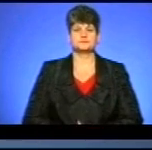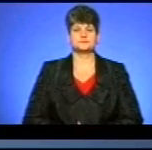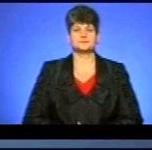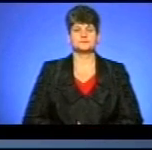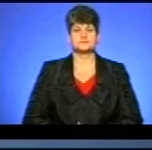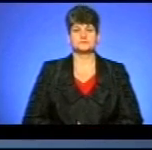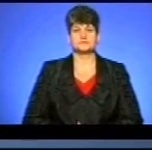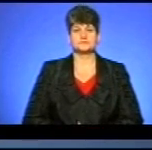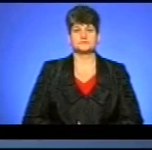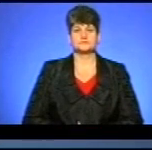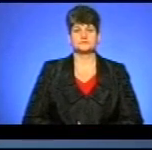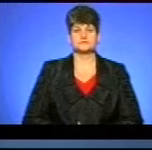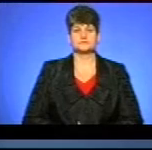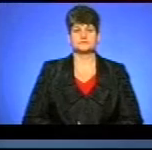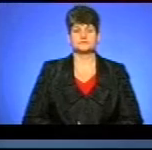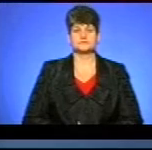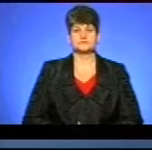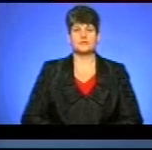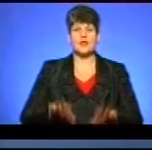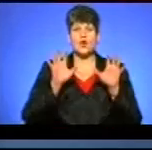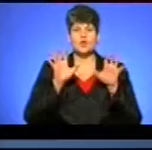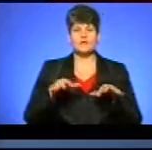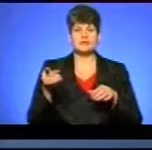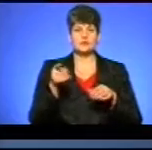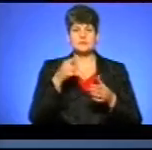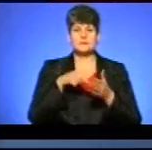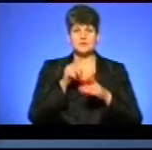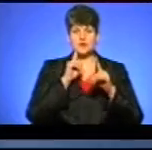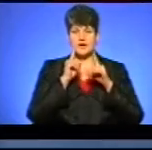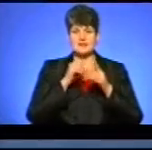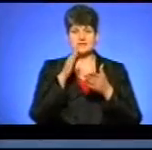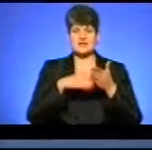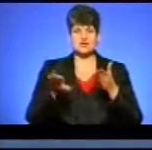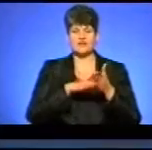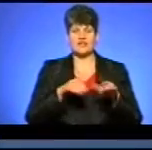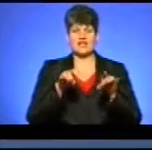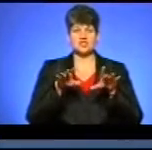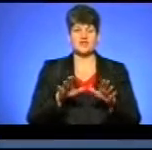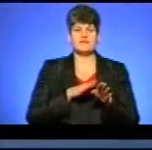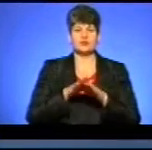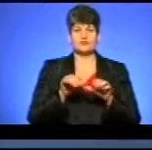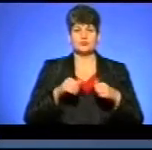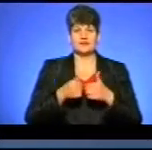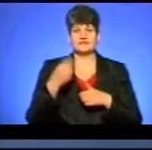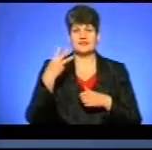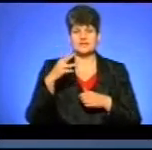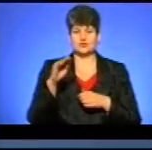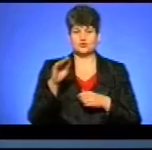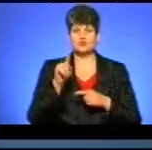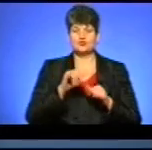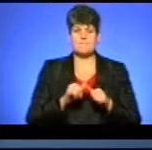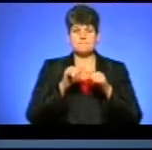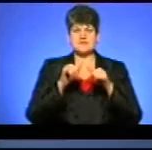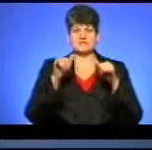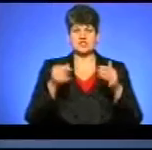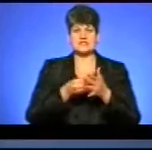Музика Голова Тернопільської міськради скасував рішення виконавчого комітету від 30 жовтня щодо підвищення